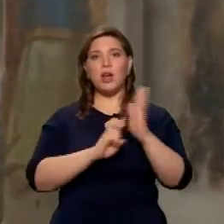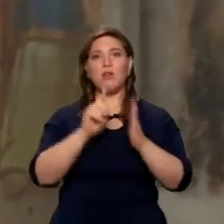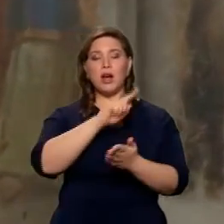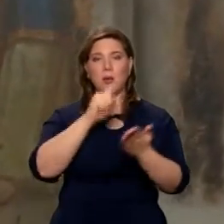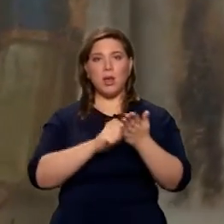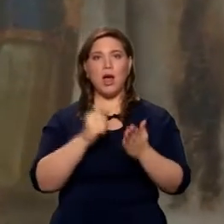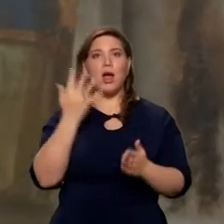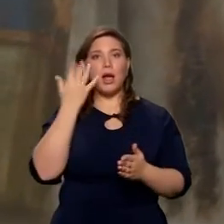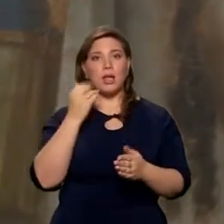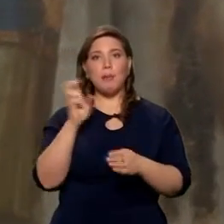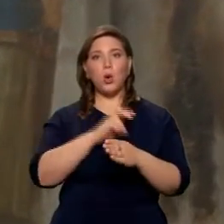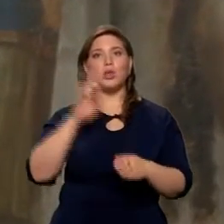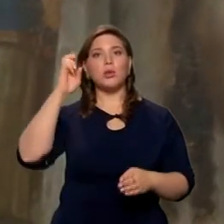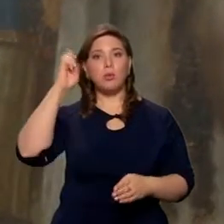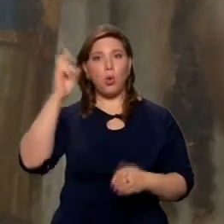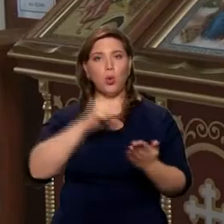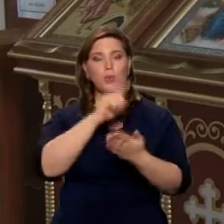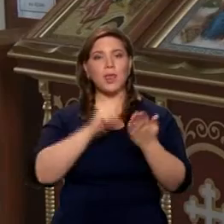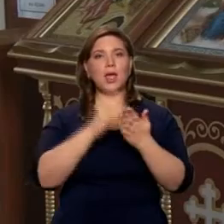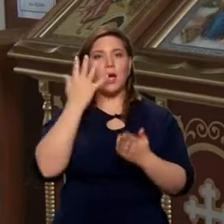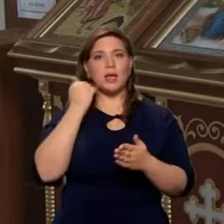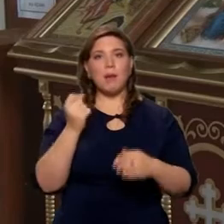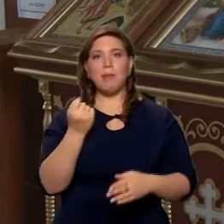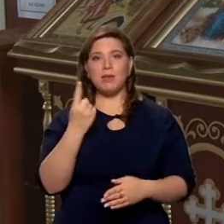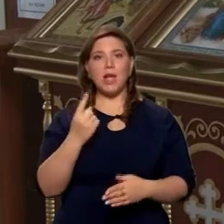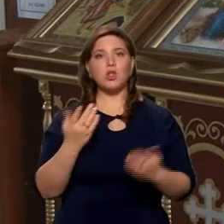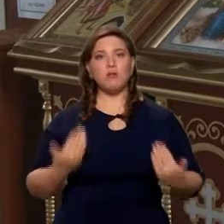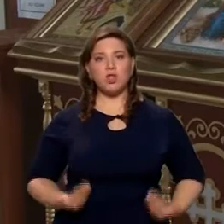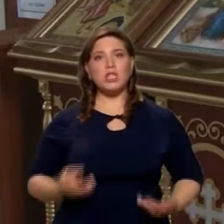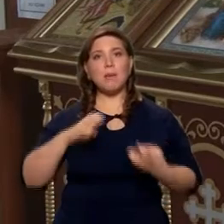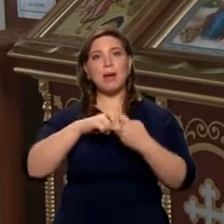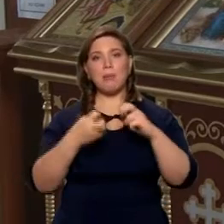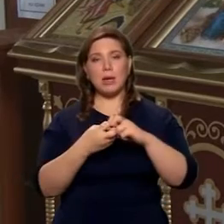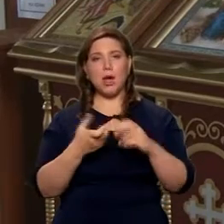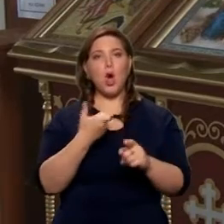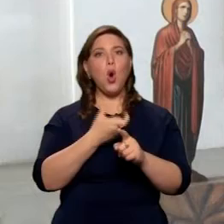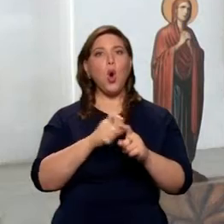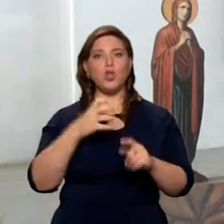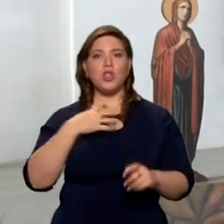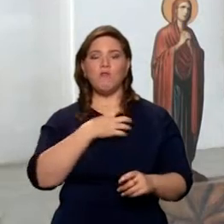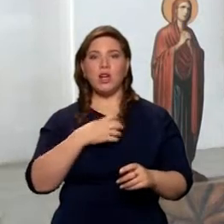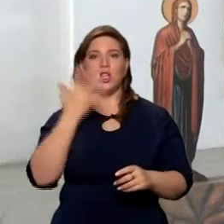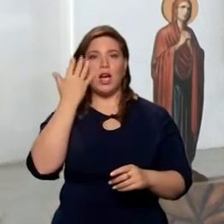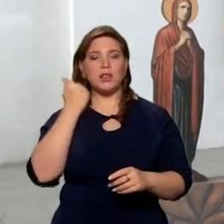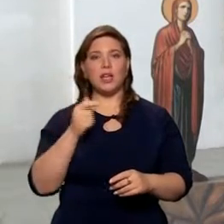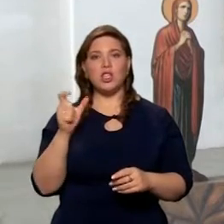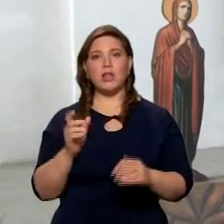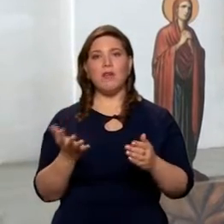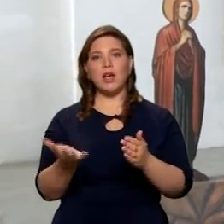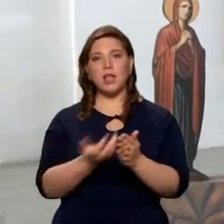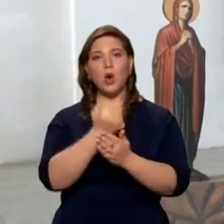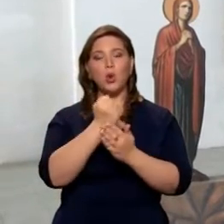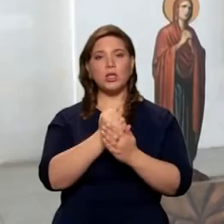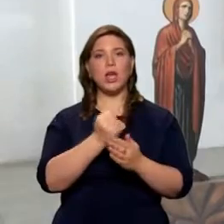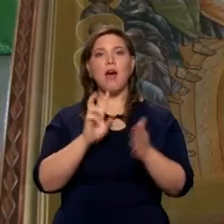Бога, когда в его жизни появляются какие-то проблемы. И очень важно, когда человек находит здесь такую духовную